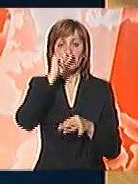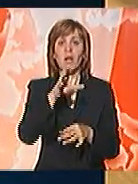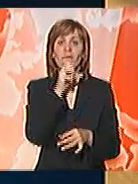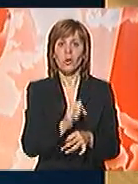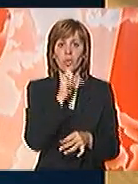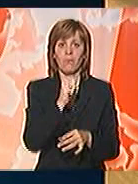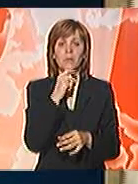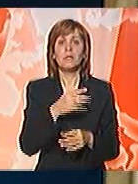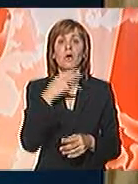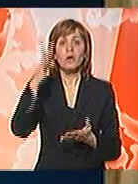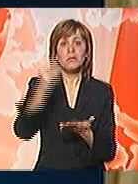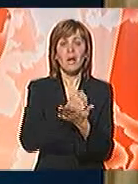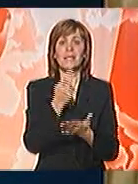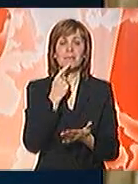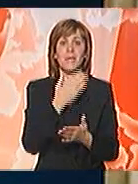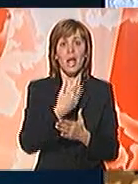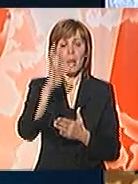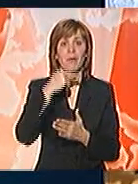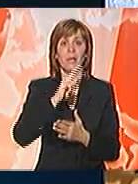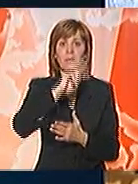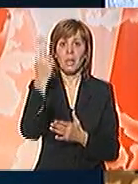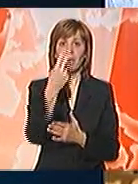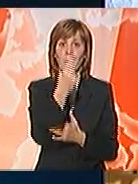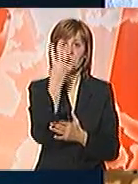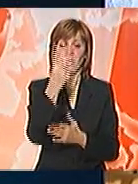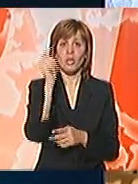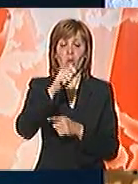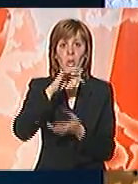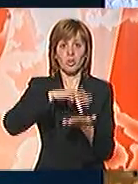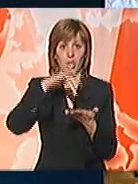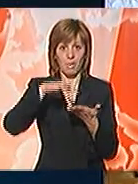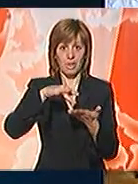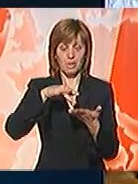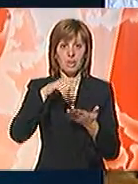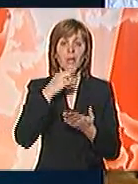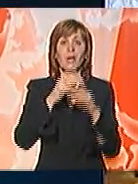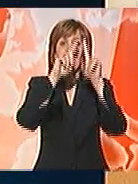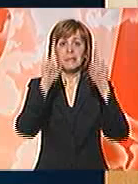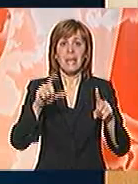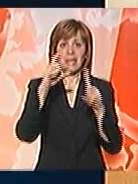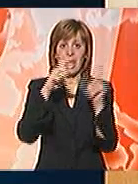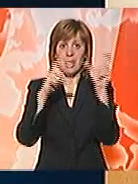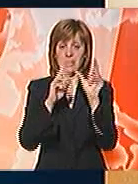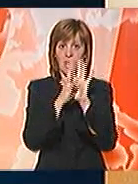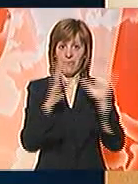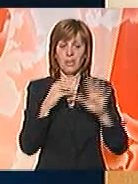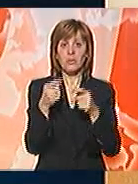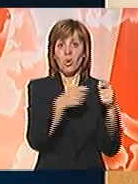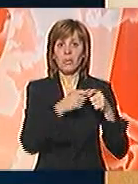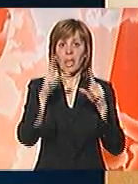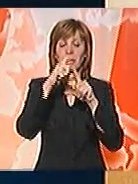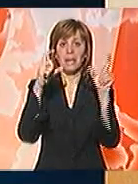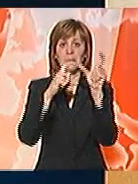Voždovac osvojila je Srpska napredna stranka, 24 odbornička mesta, lista oko DS-a 19, koalicija